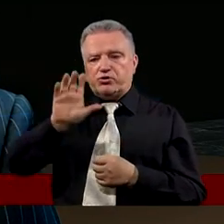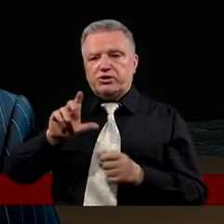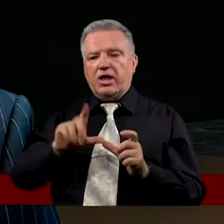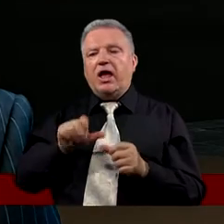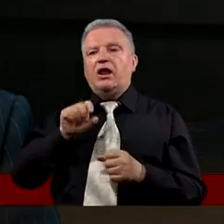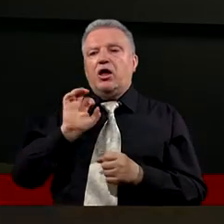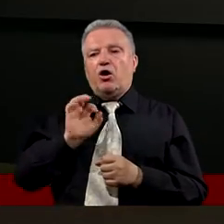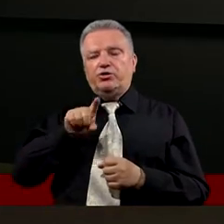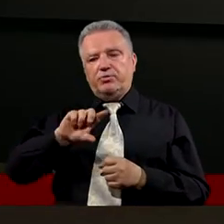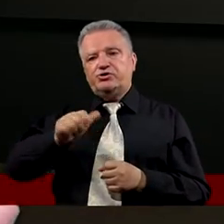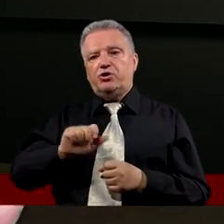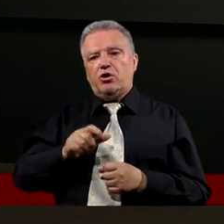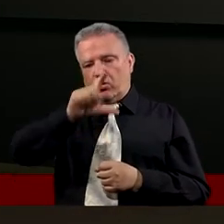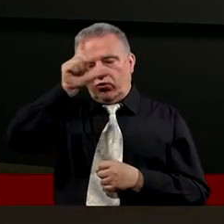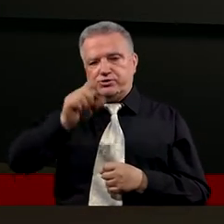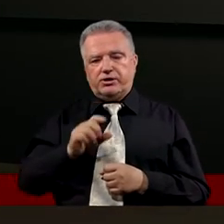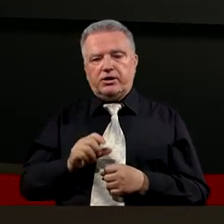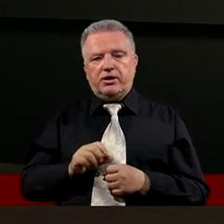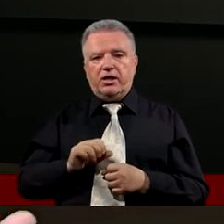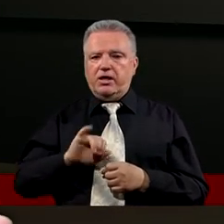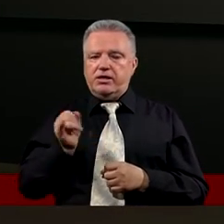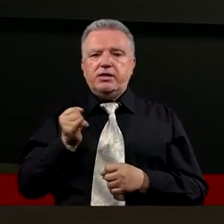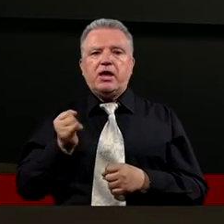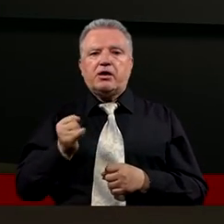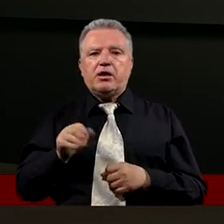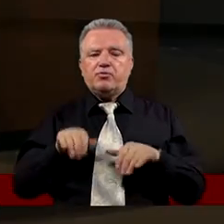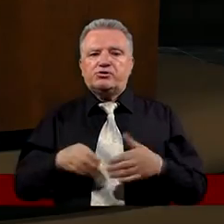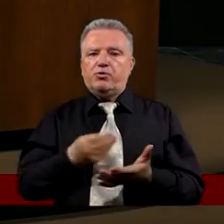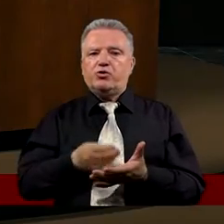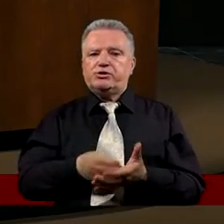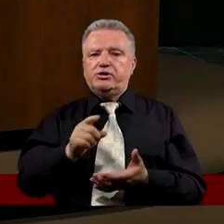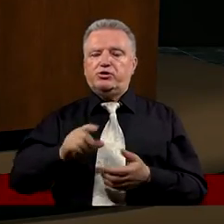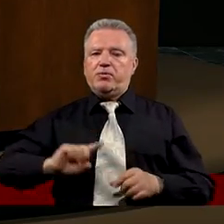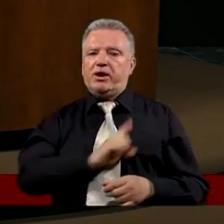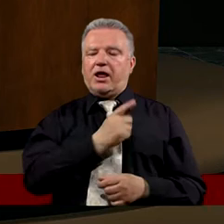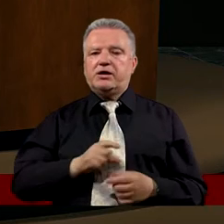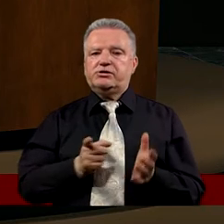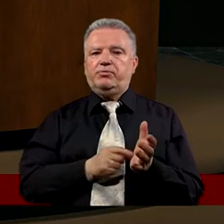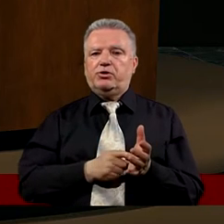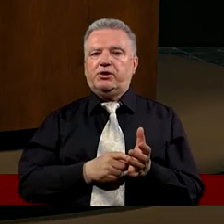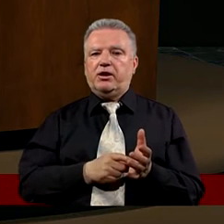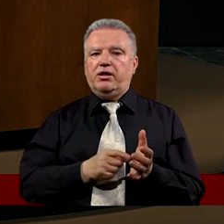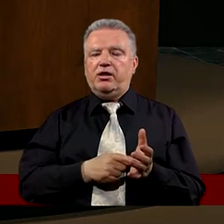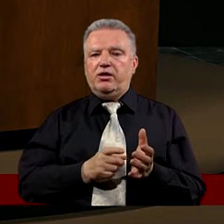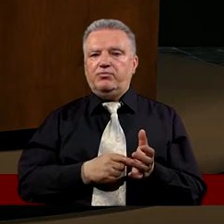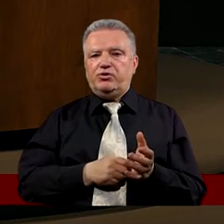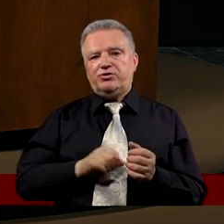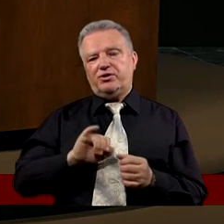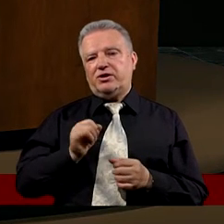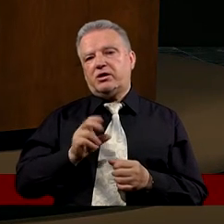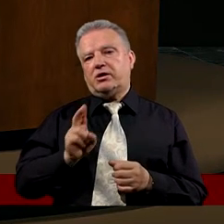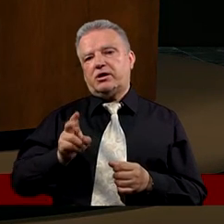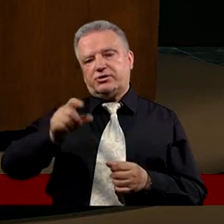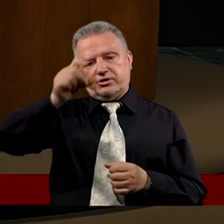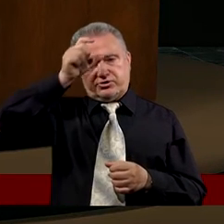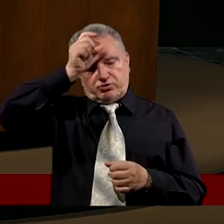Dziękuję bardzo Jak ocenilibyście tą reakcję Piotra? Ja myślę, że Piotr tutaj bardzo tak Po ludzku